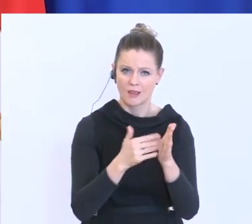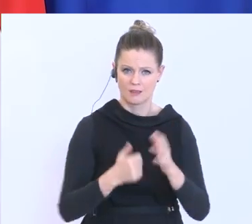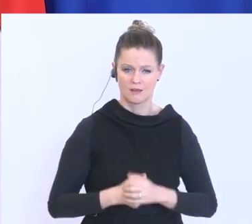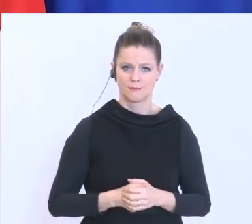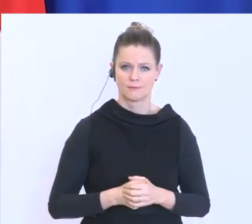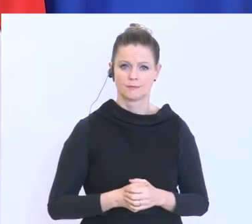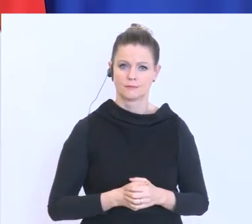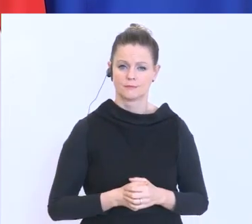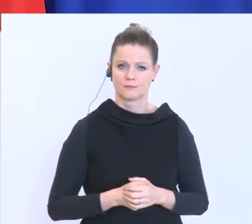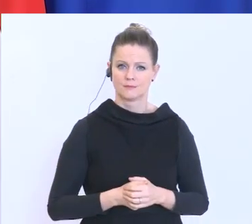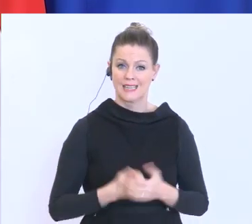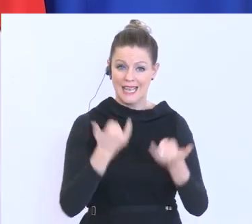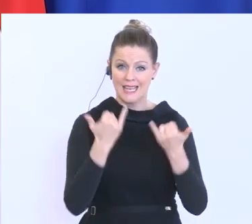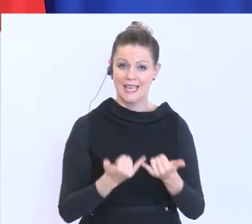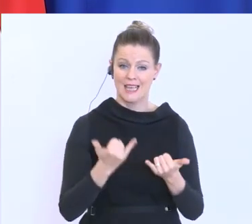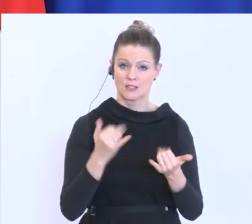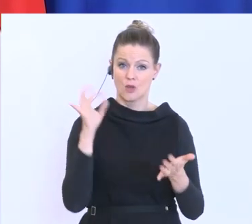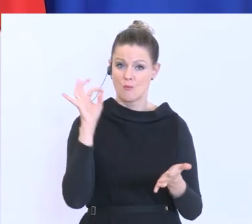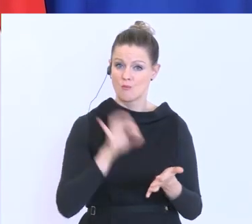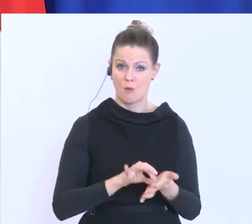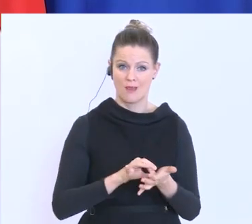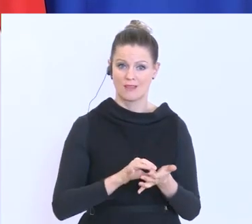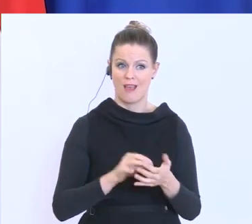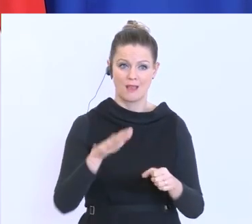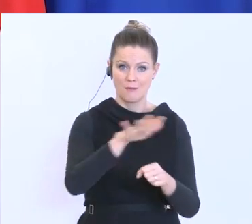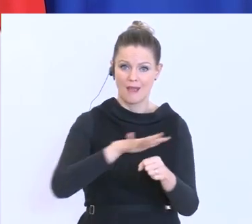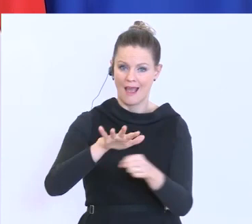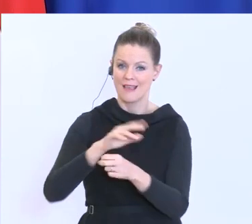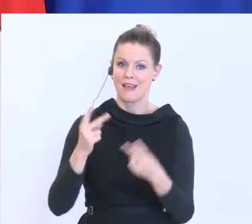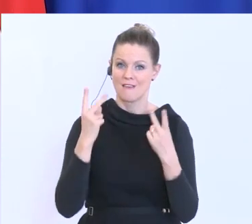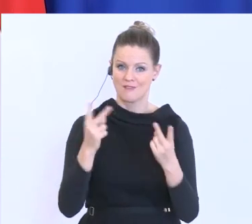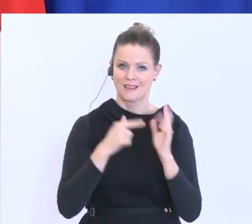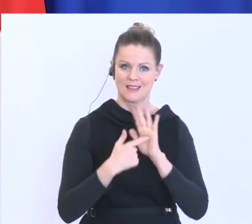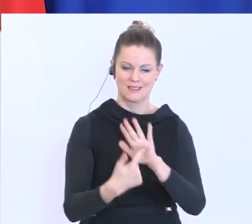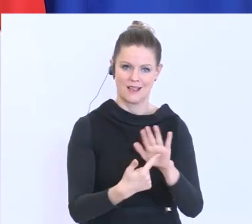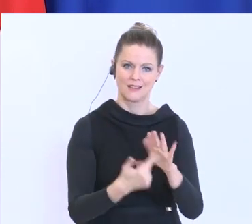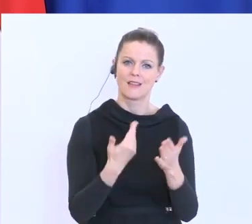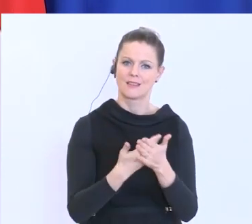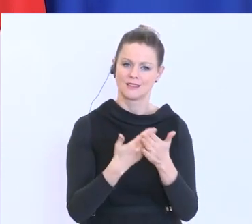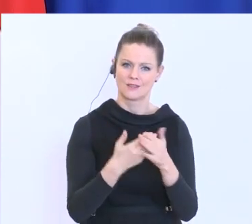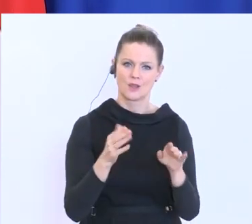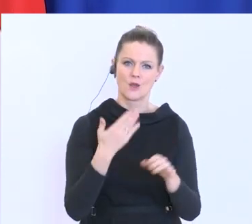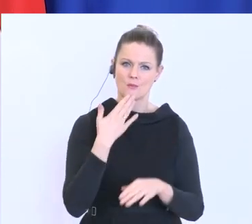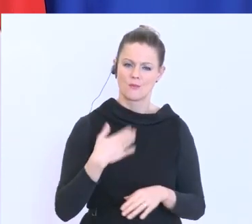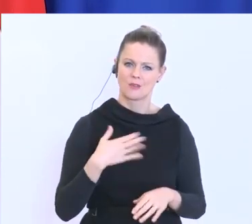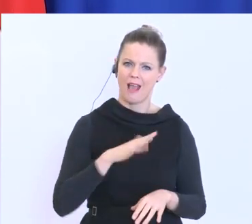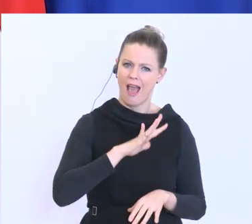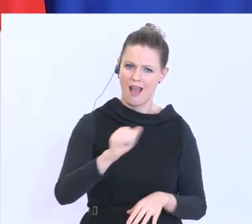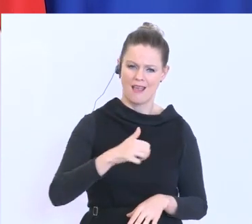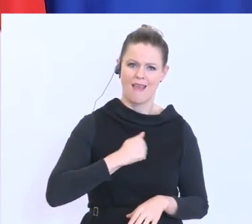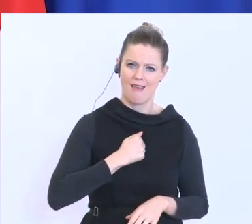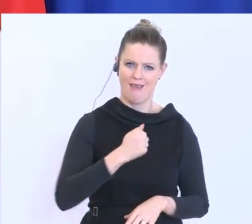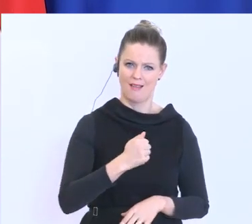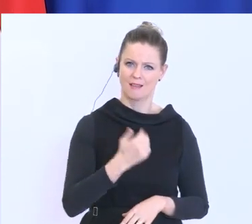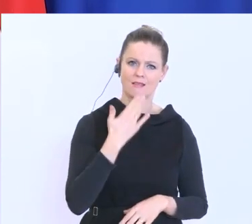greifen in den Bereichen ein, die jetzt vor den Vorhang kommen. An dieser Stelle auch Danke an alle Heldinnen und Helden, die uns